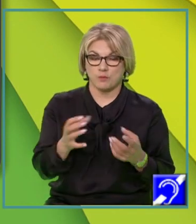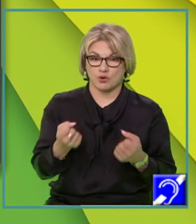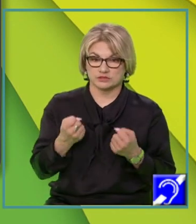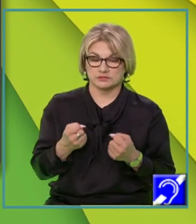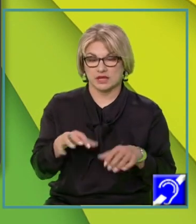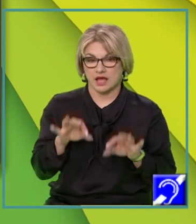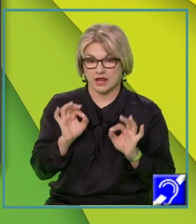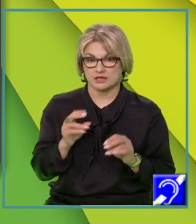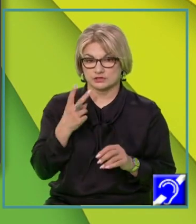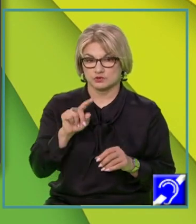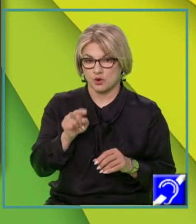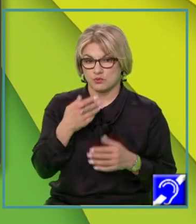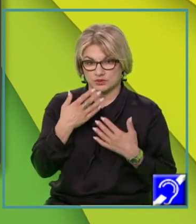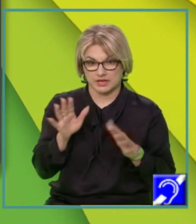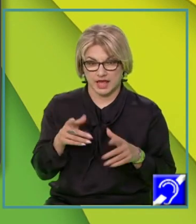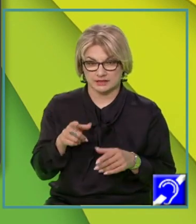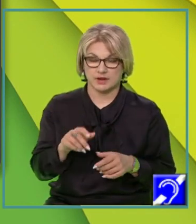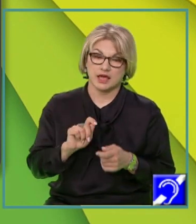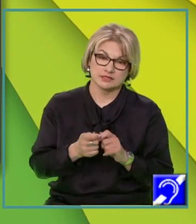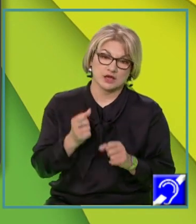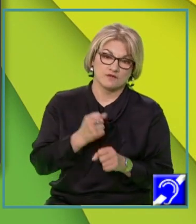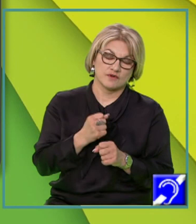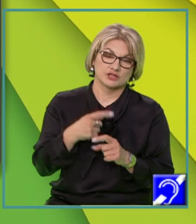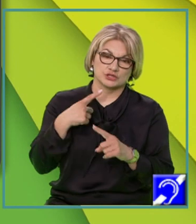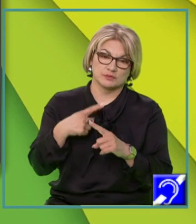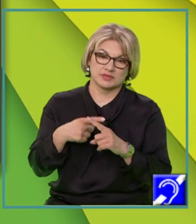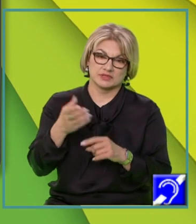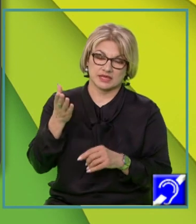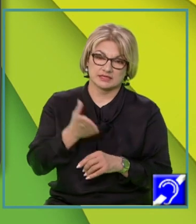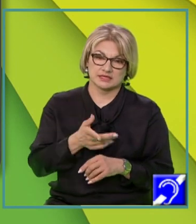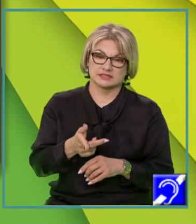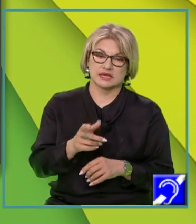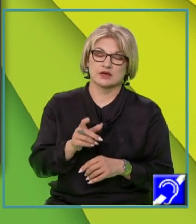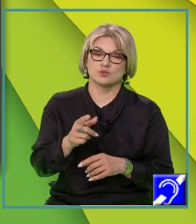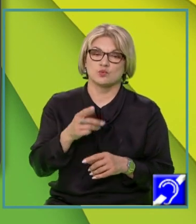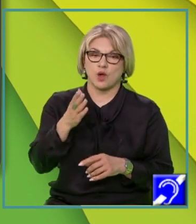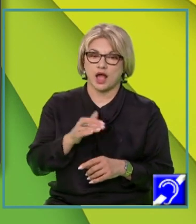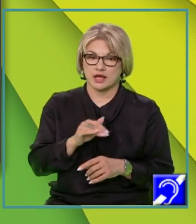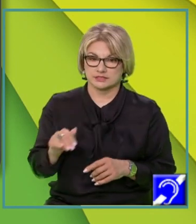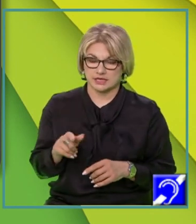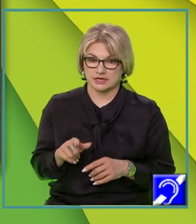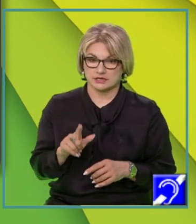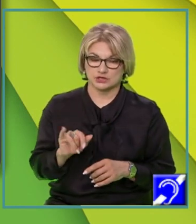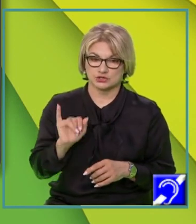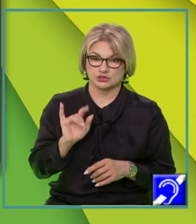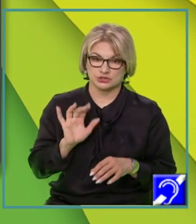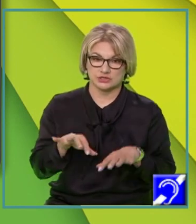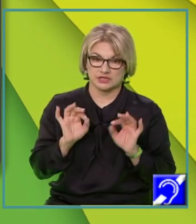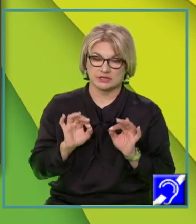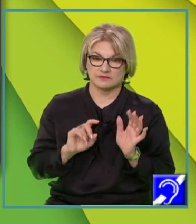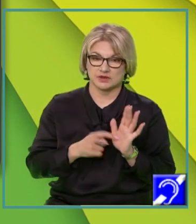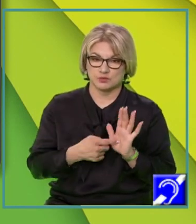întâmplare sau facem intersecțiile cu axele de coordonate și identificăm